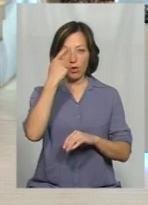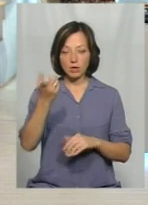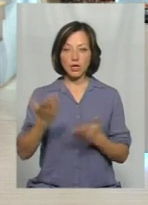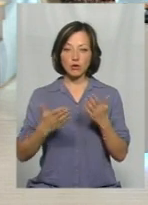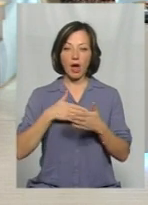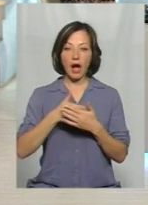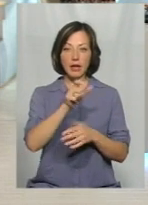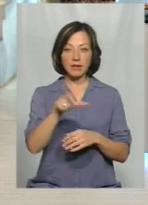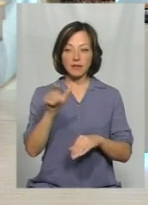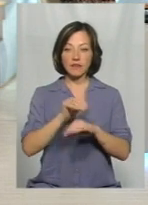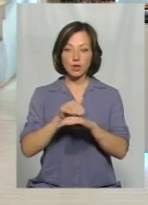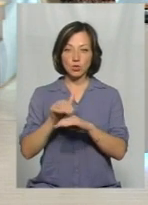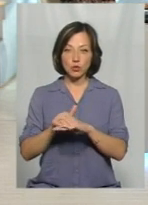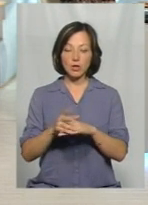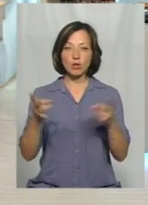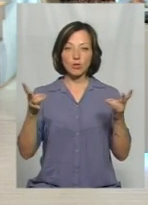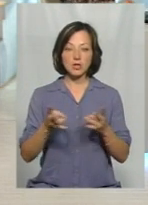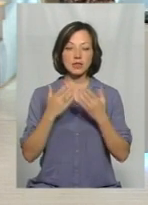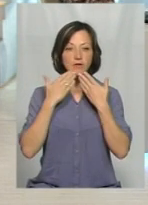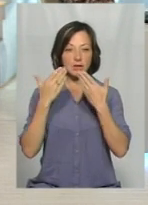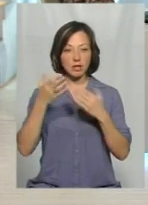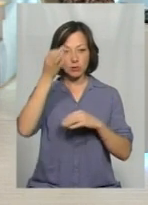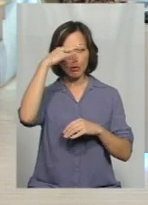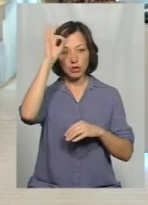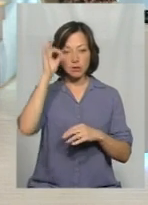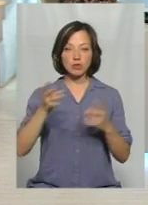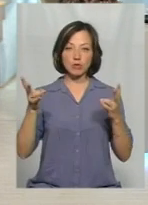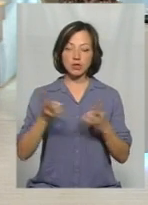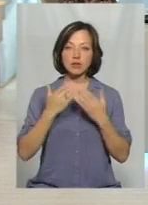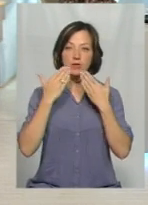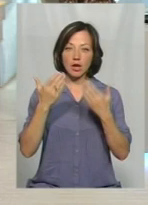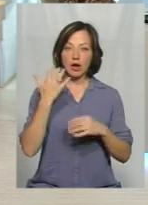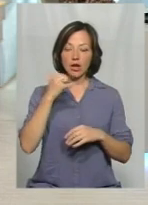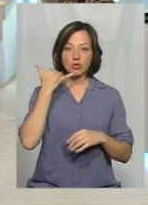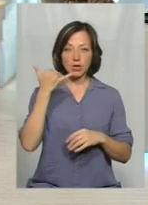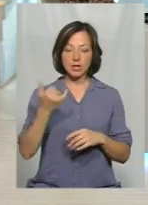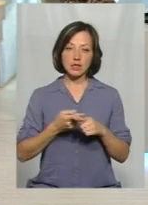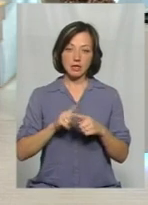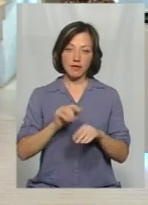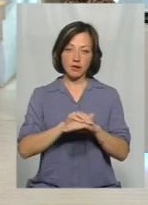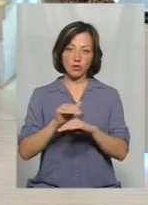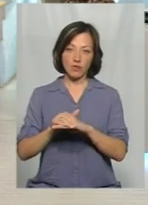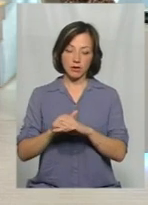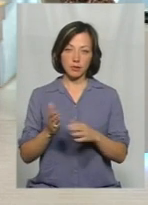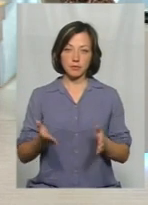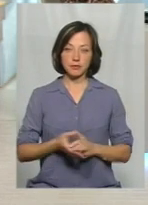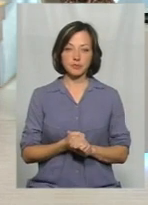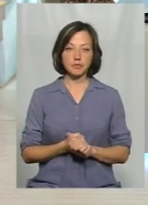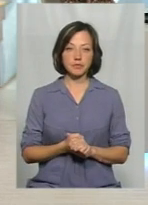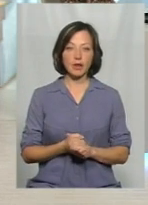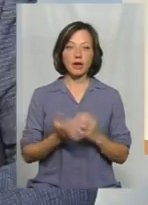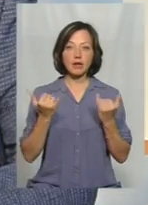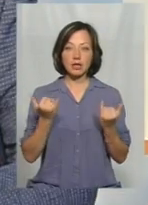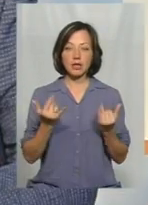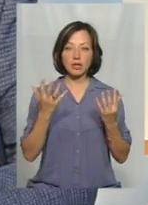активісти щось фіксують, то необхідно звертатися в поліцію, необхідно звертатися на гарячу лінію і це фіксувати. На